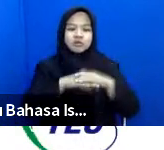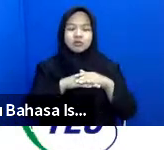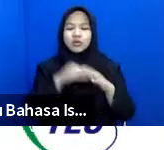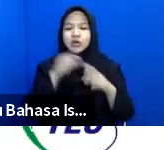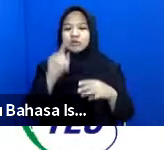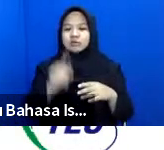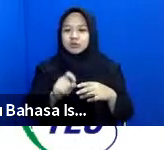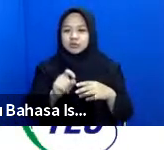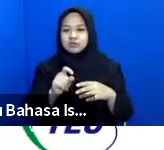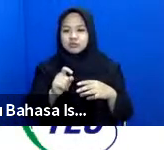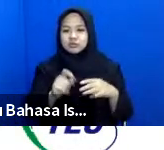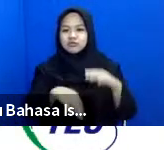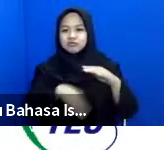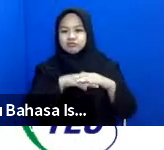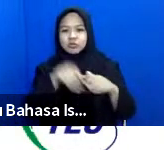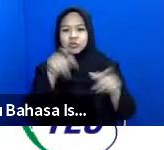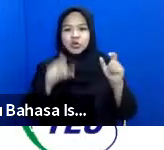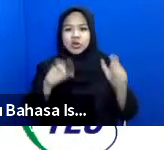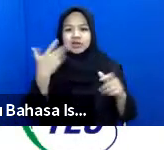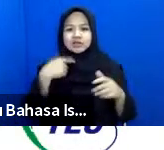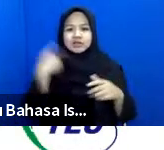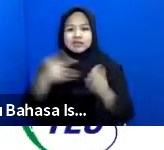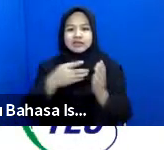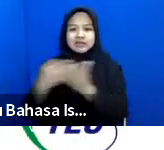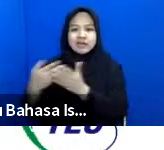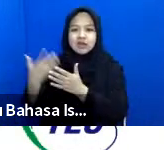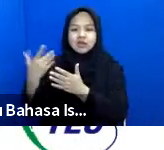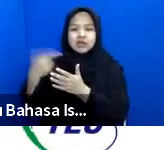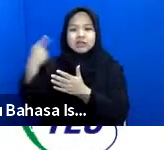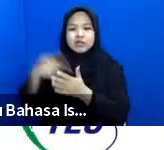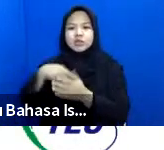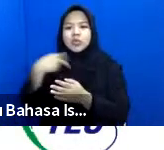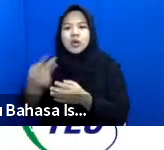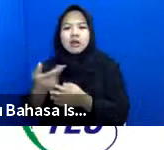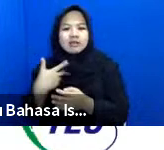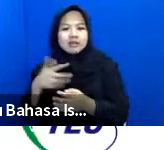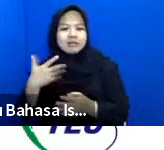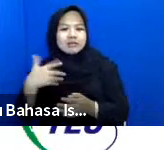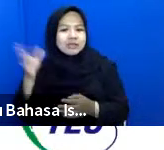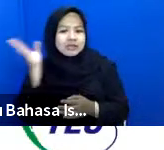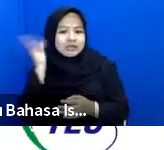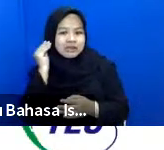orang-orang yang tadi sering tertinggalkan atau bahkan yang sering suaranya tidak terdengar